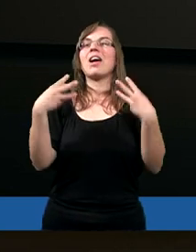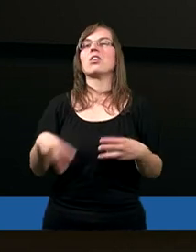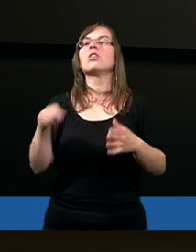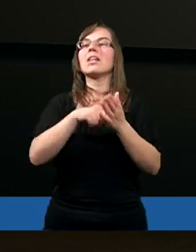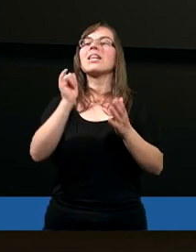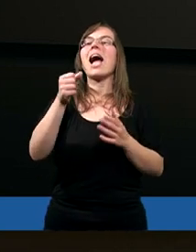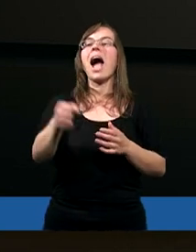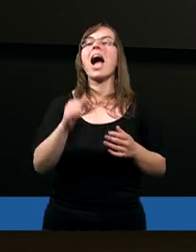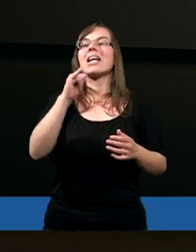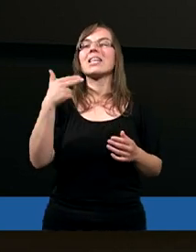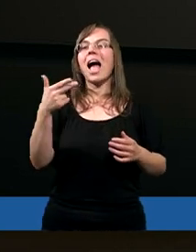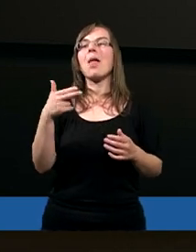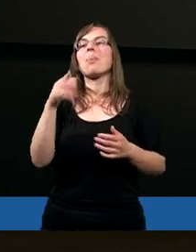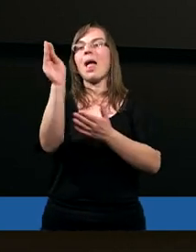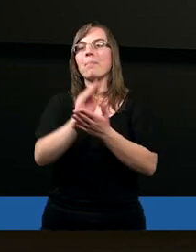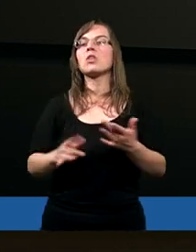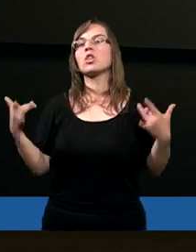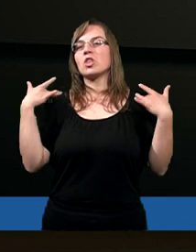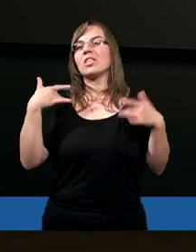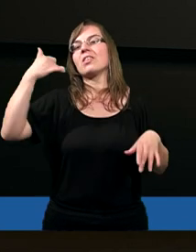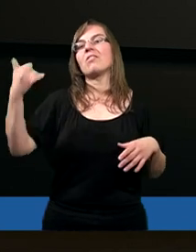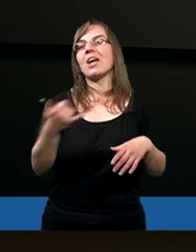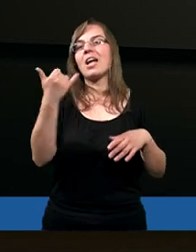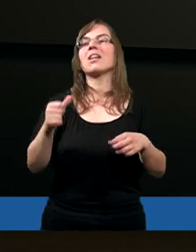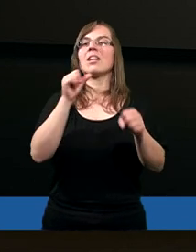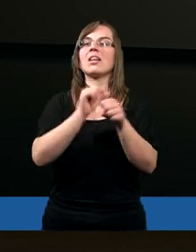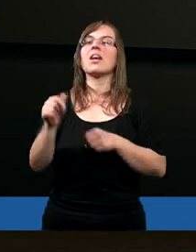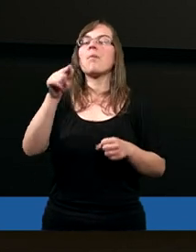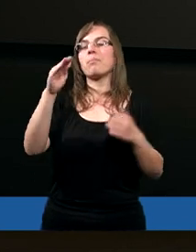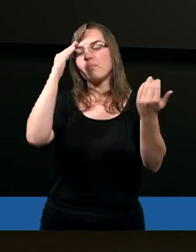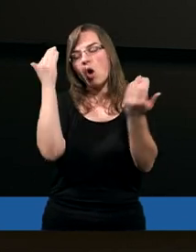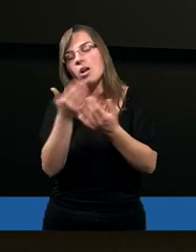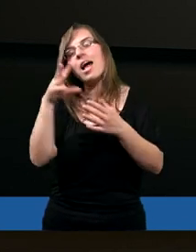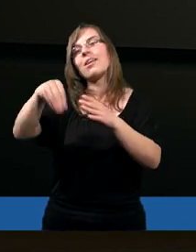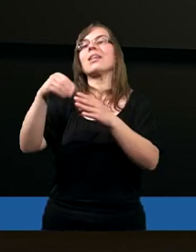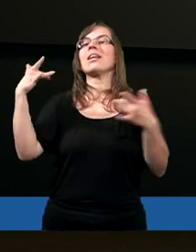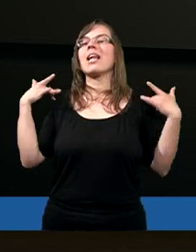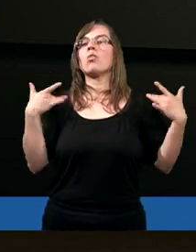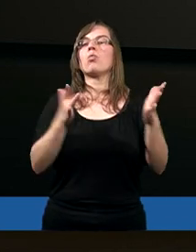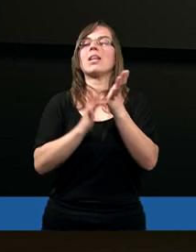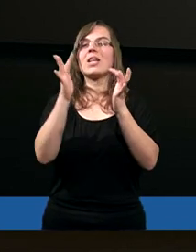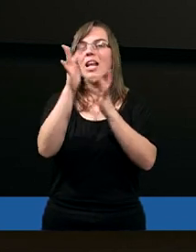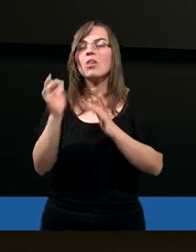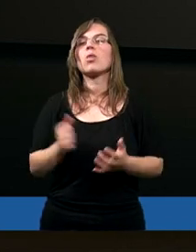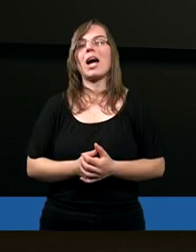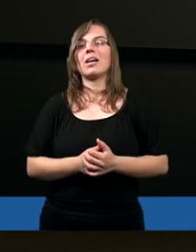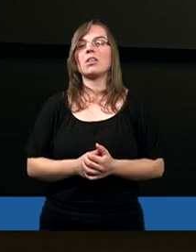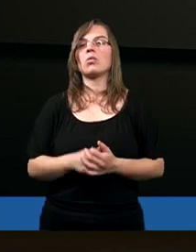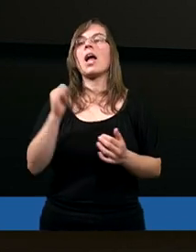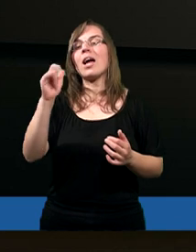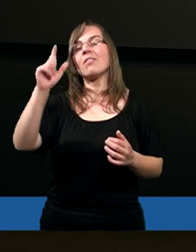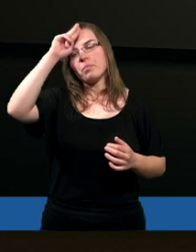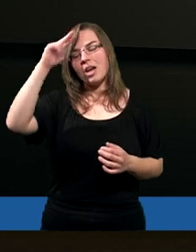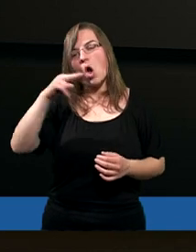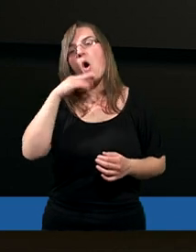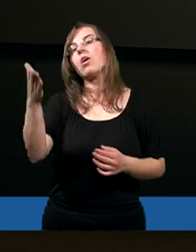apostoł Jana pisał, że życie wieczne jest to, abyśmy poznali Jezusa Chrystusa, który został objawiony przez